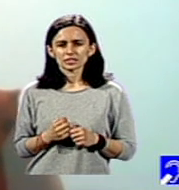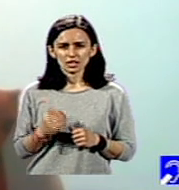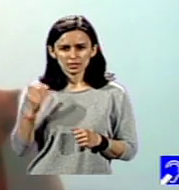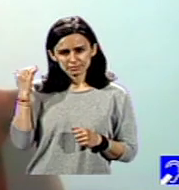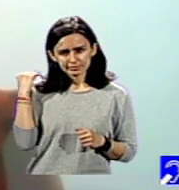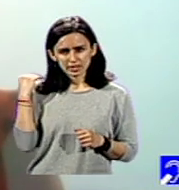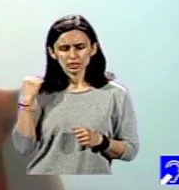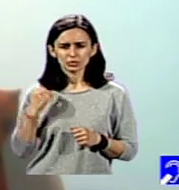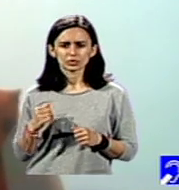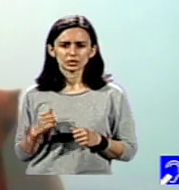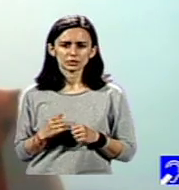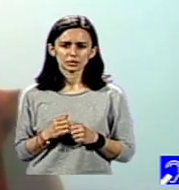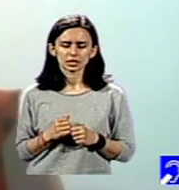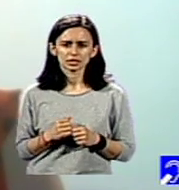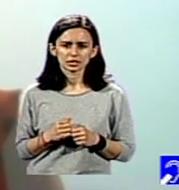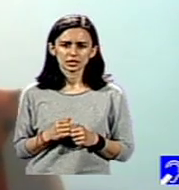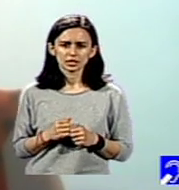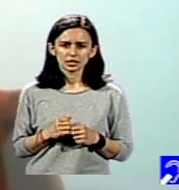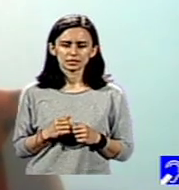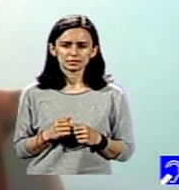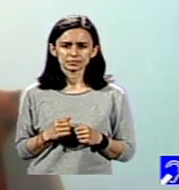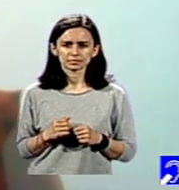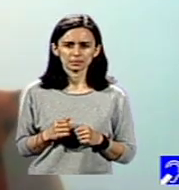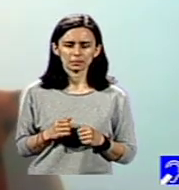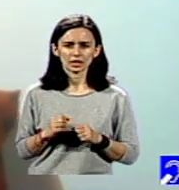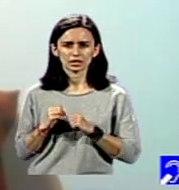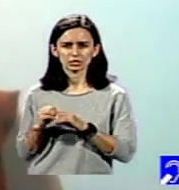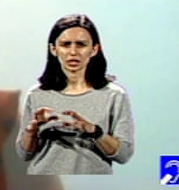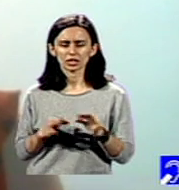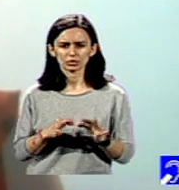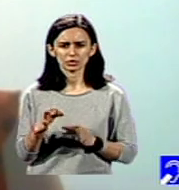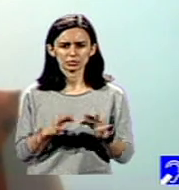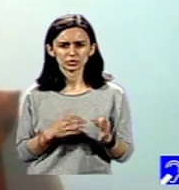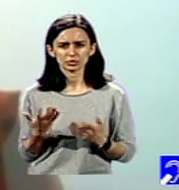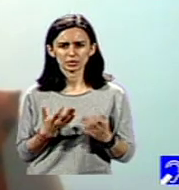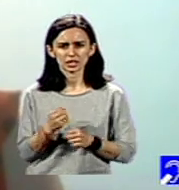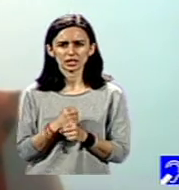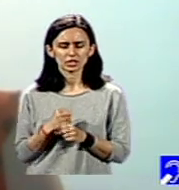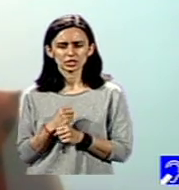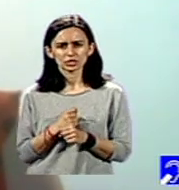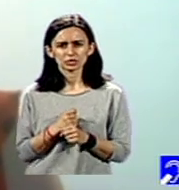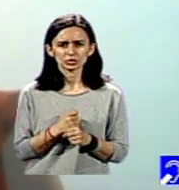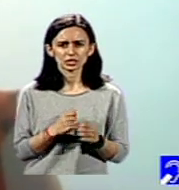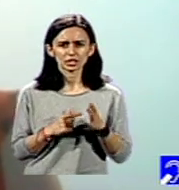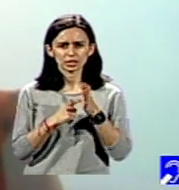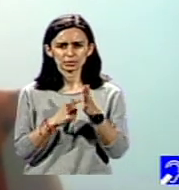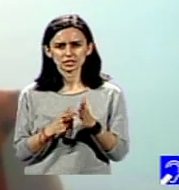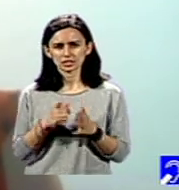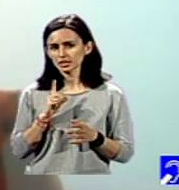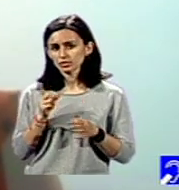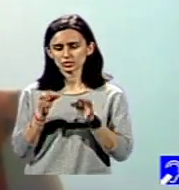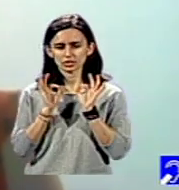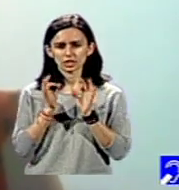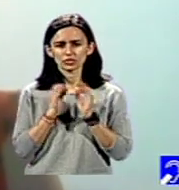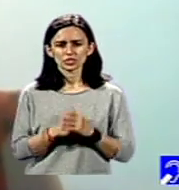la aruncarea la gunoi a unor măsuri pe care studiile au ajuns să le arate ca fiind ineficiente. Ne aducem